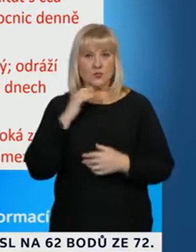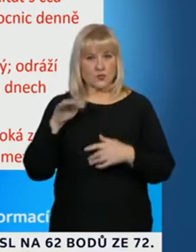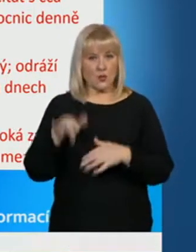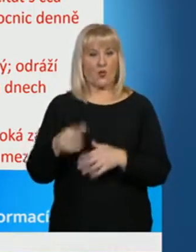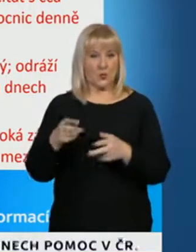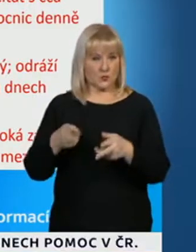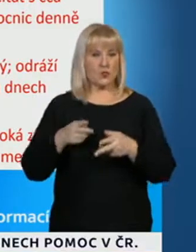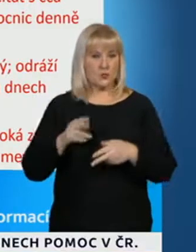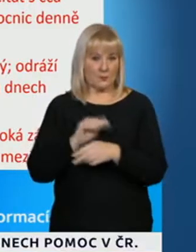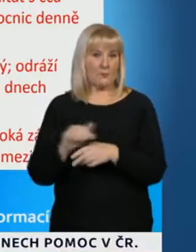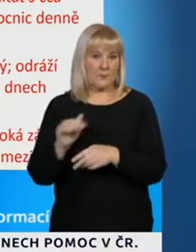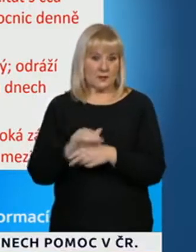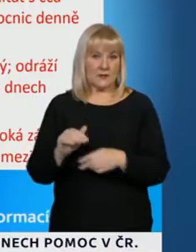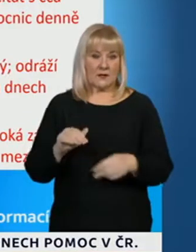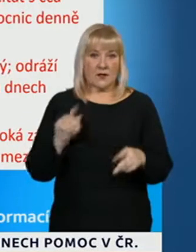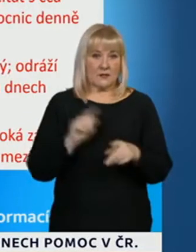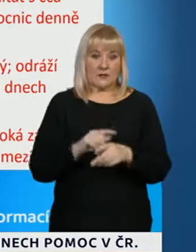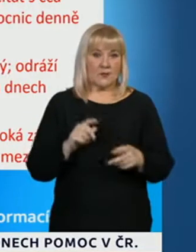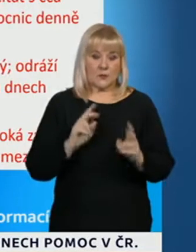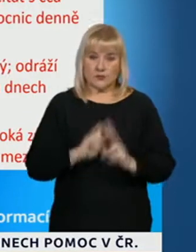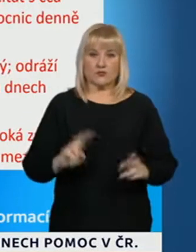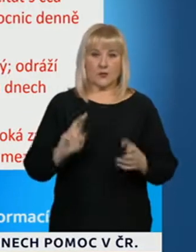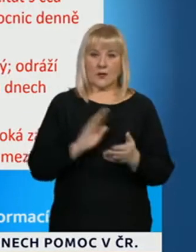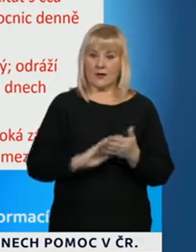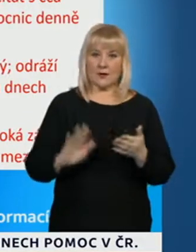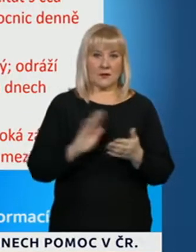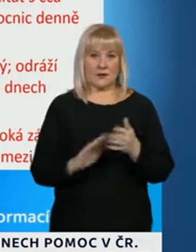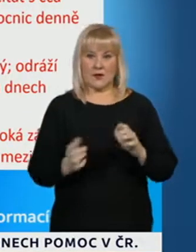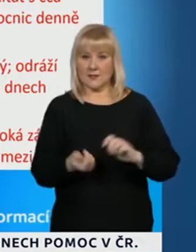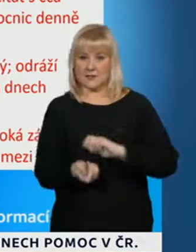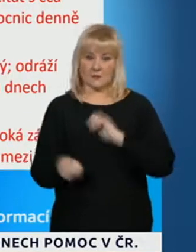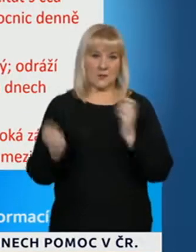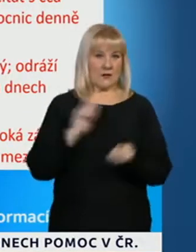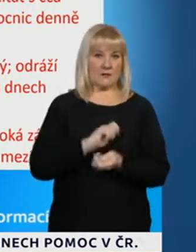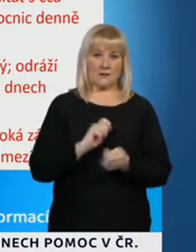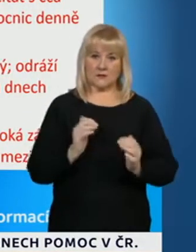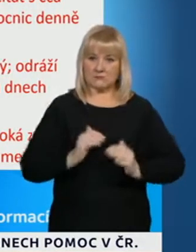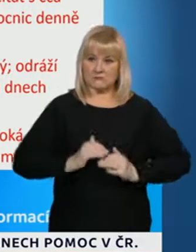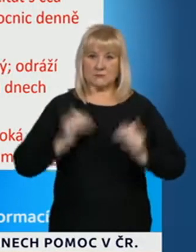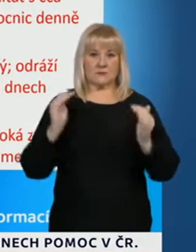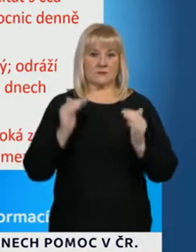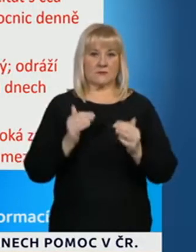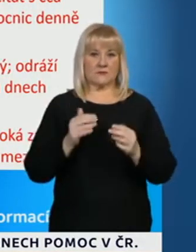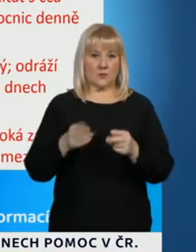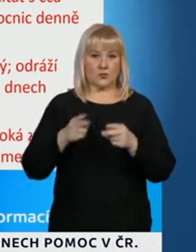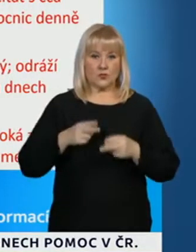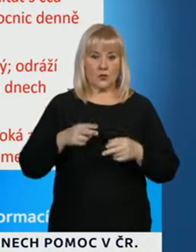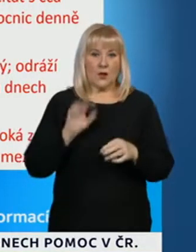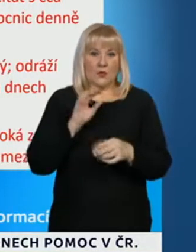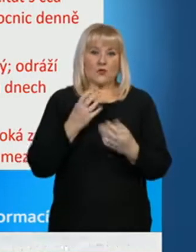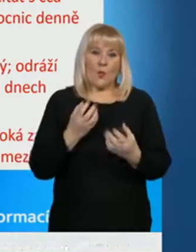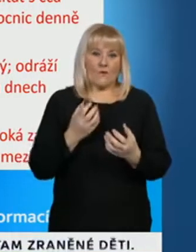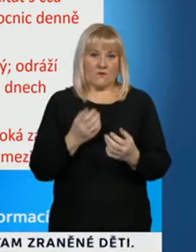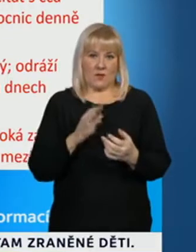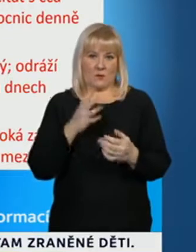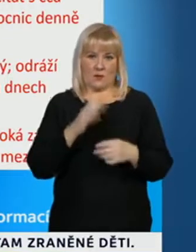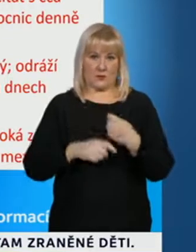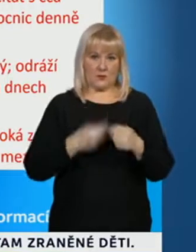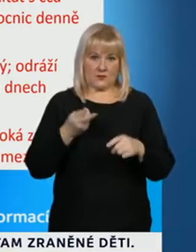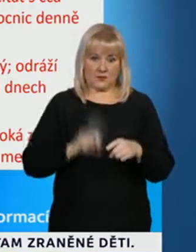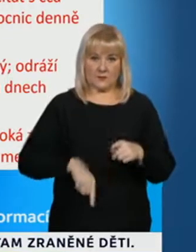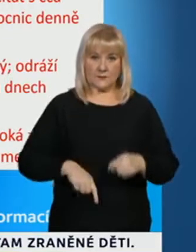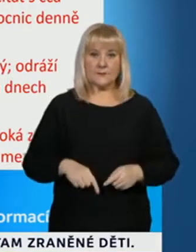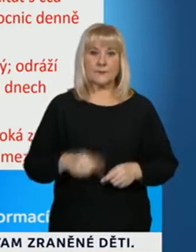poměrně rychle by se to dokázalo nadechnout k nějakému dalšímu růstu. Doufíme, že se tak nestane. A situace nad celou Českou